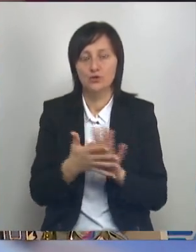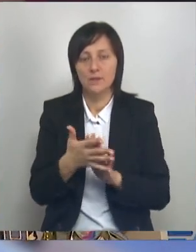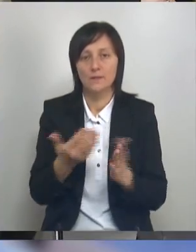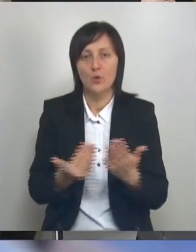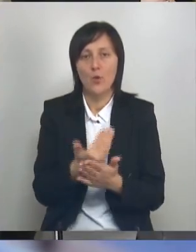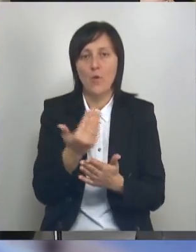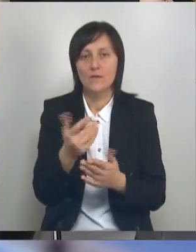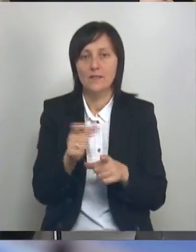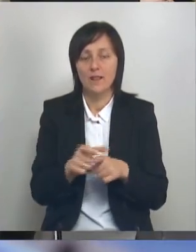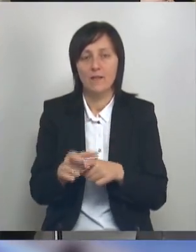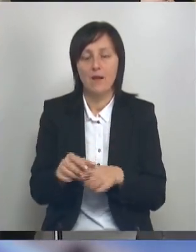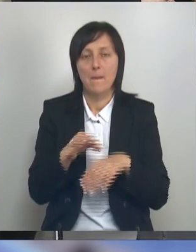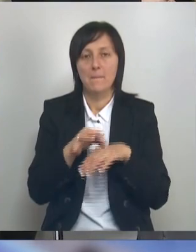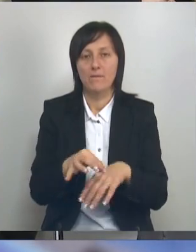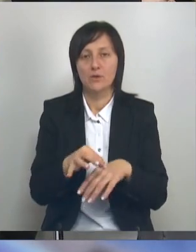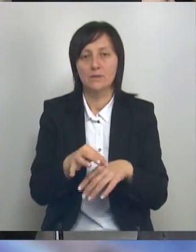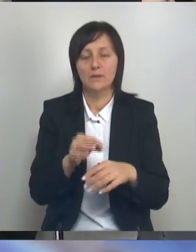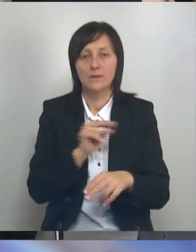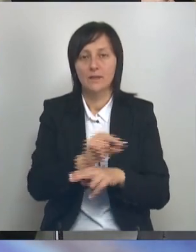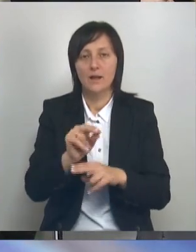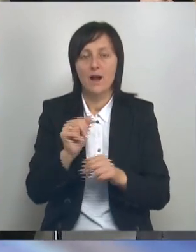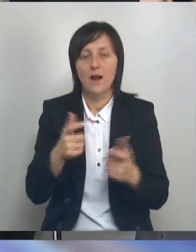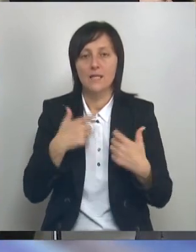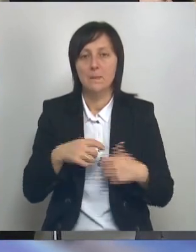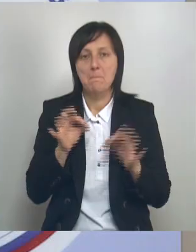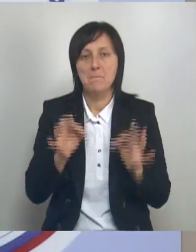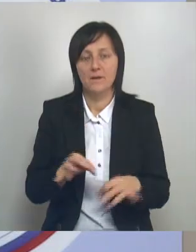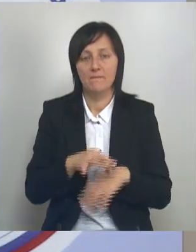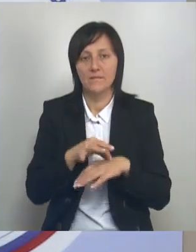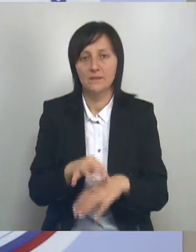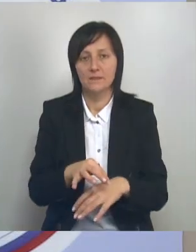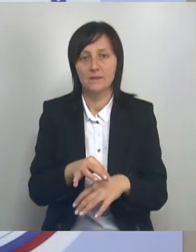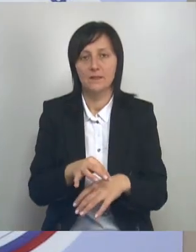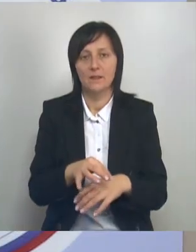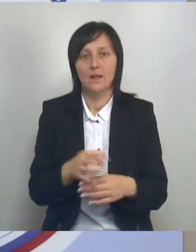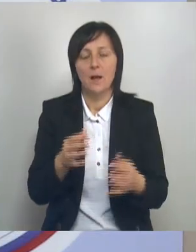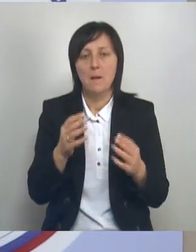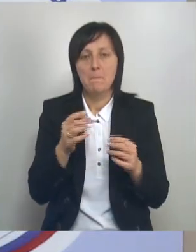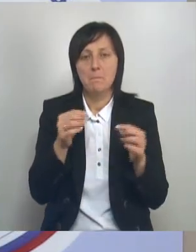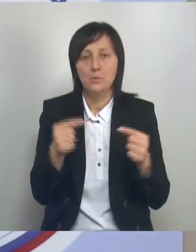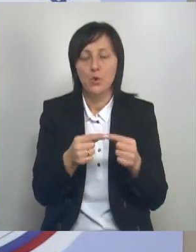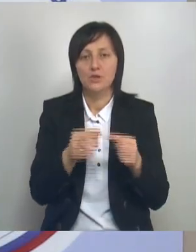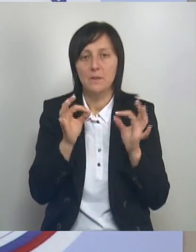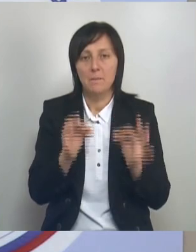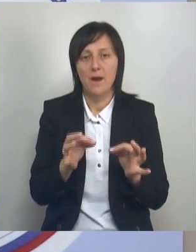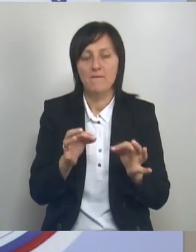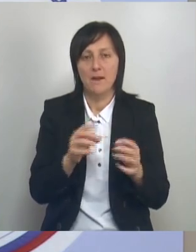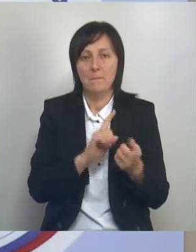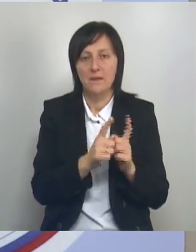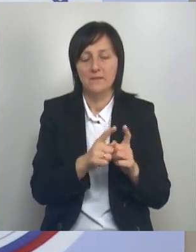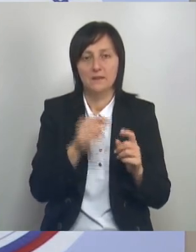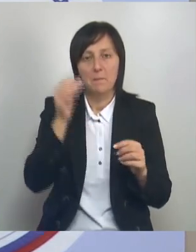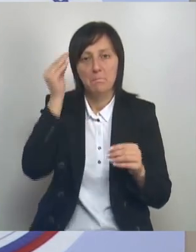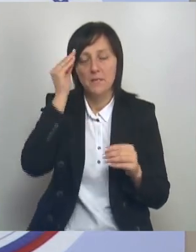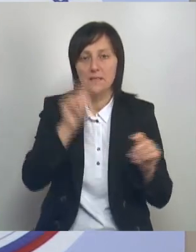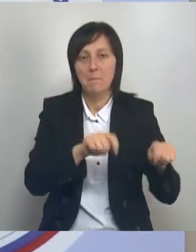слова, проводятся тренинги, как тебя вести в той или иной ситуации. Правильно, дословно перевести, понять смысл и сурдоперевод – это